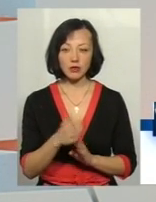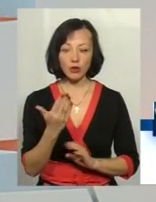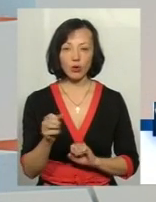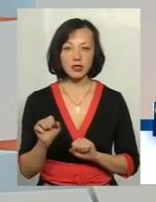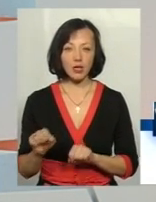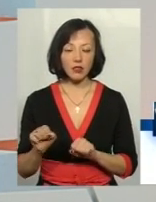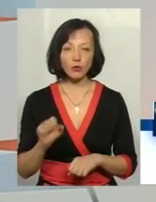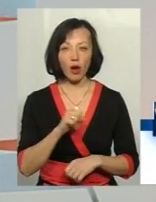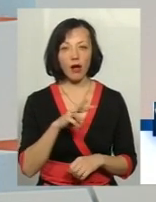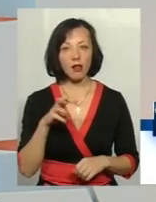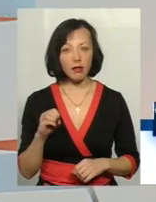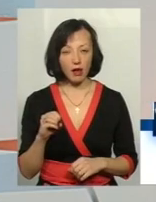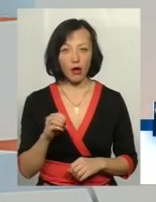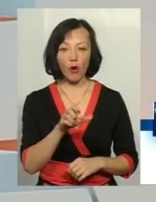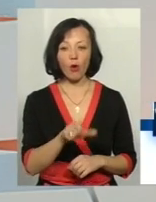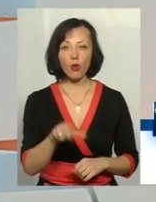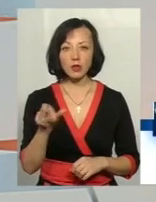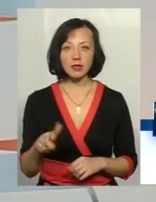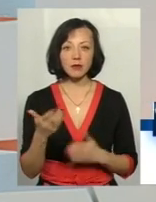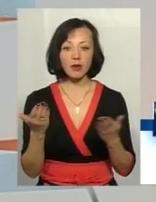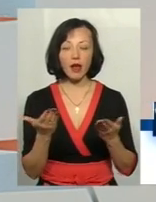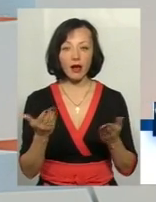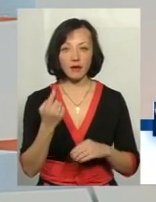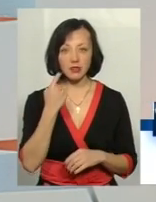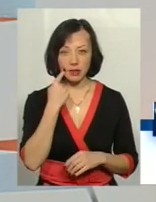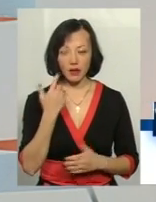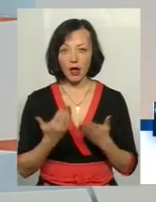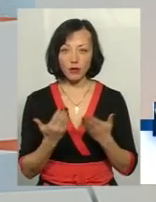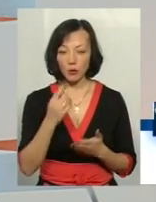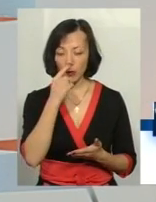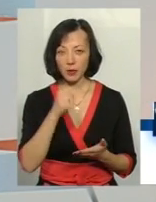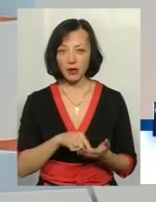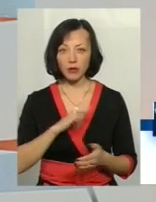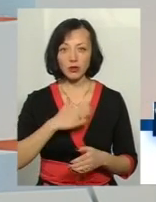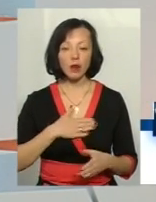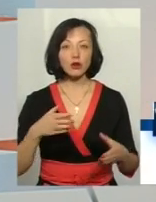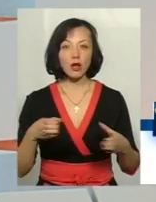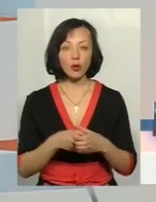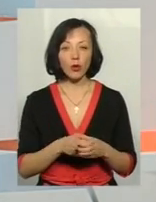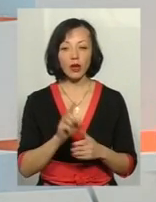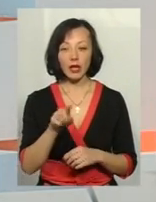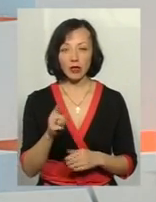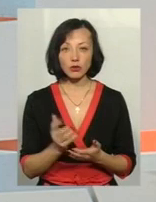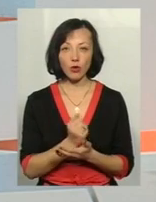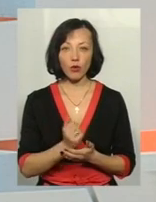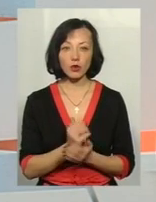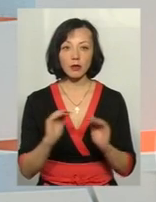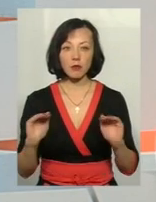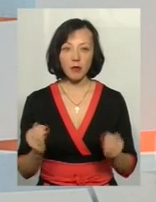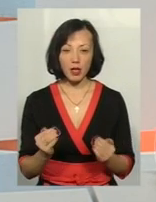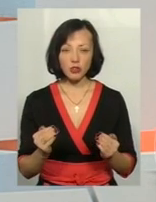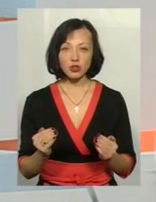захисту. Але осіб, яких він скривдив, якщо вони підпадають під нашу категорію і їх доходить менше